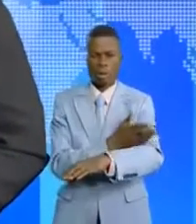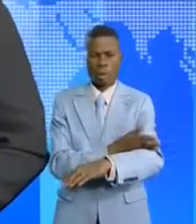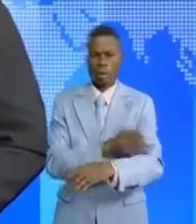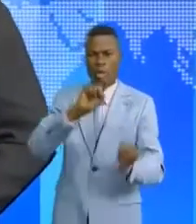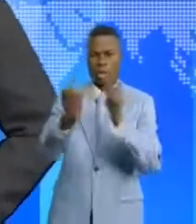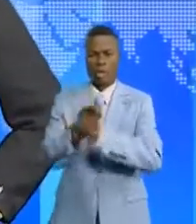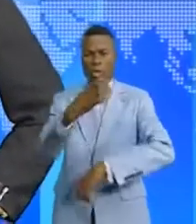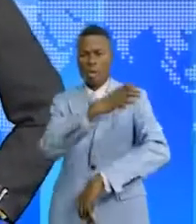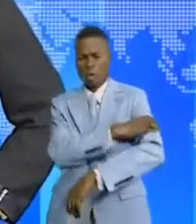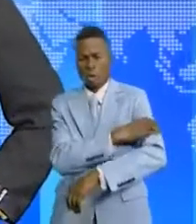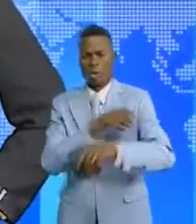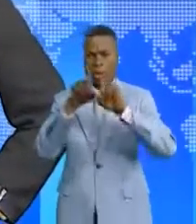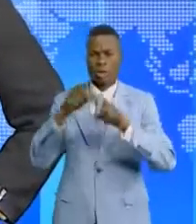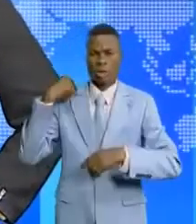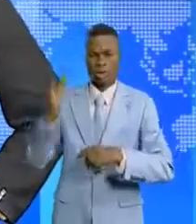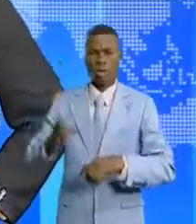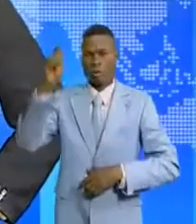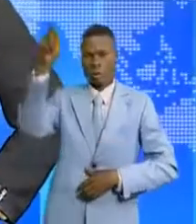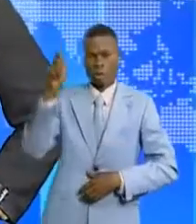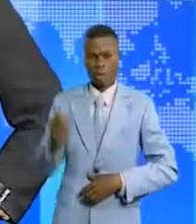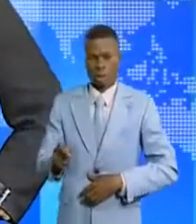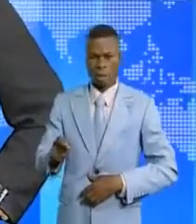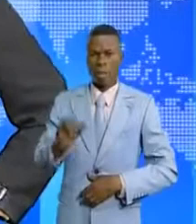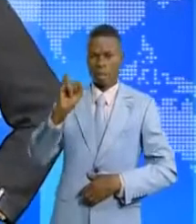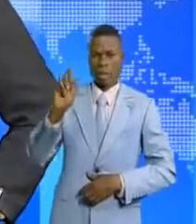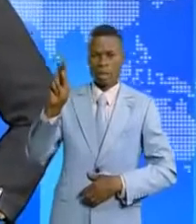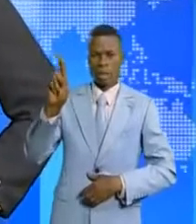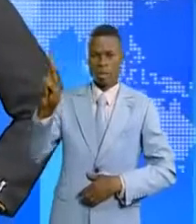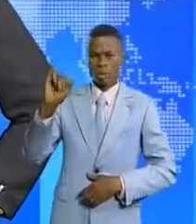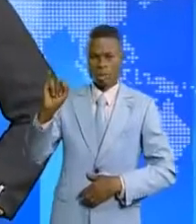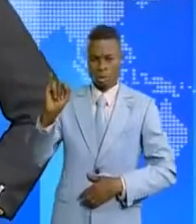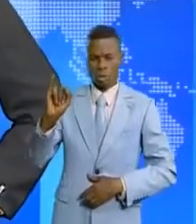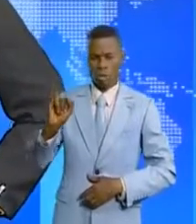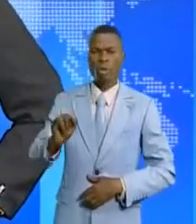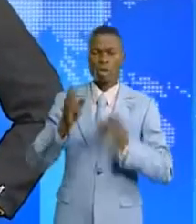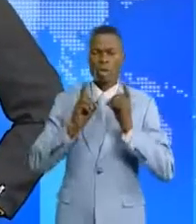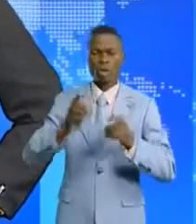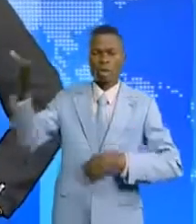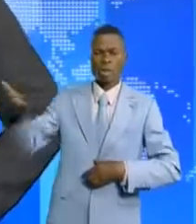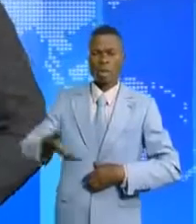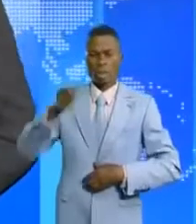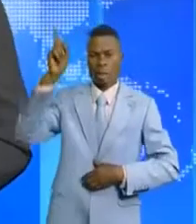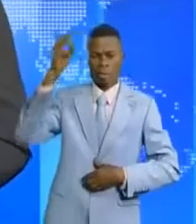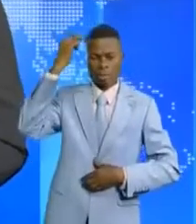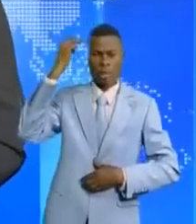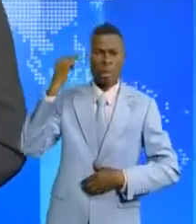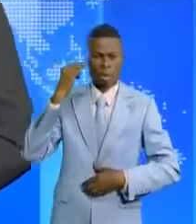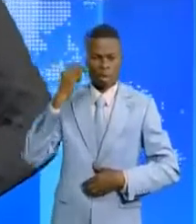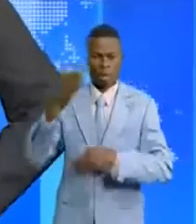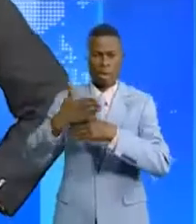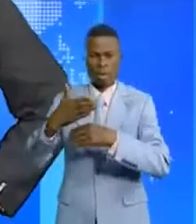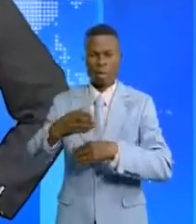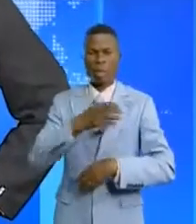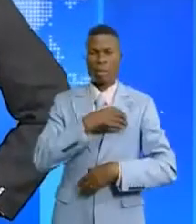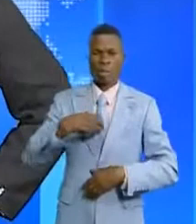siège en Iturie, en Iturie plutôt, c'est la toile de fond de l'audience que la ministre prête le président de la République, Nana